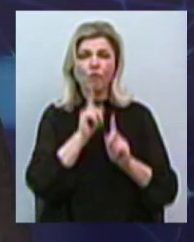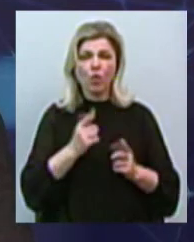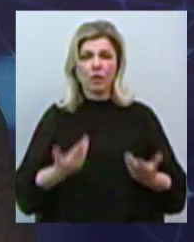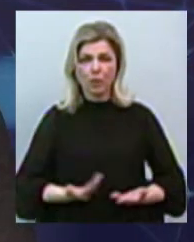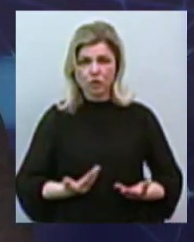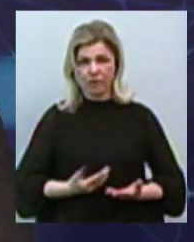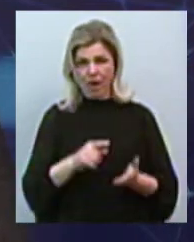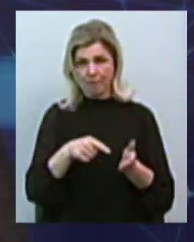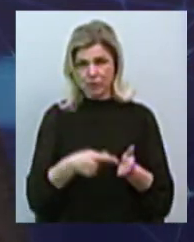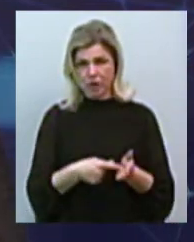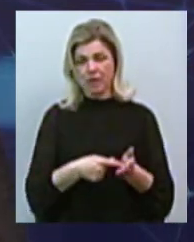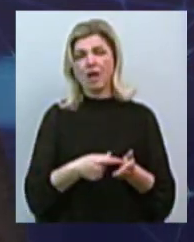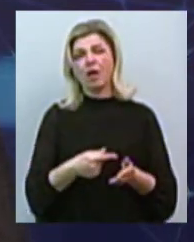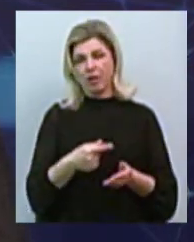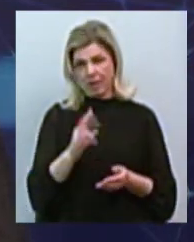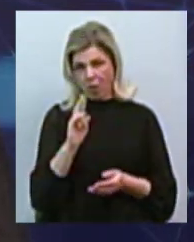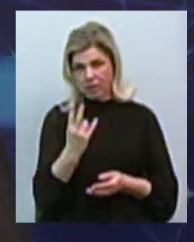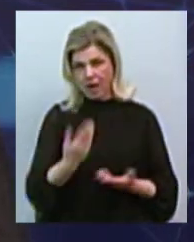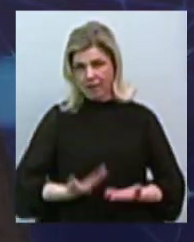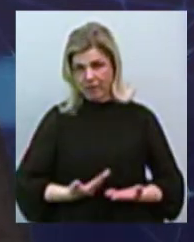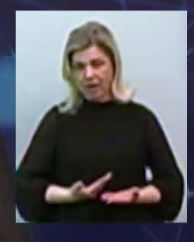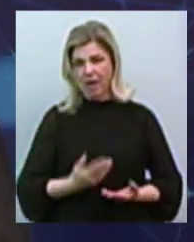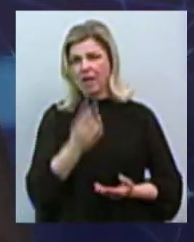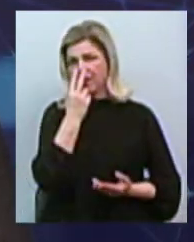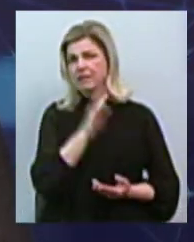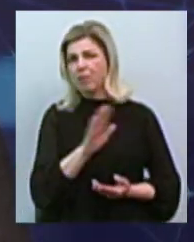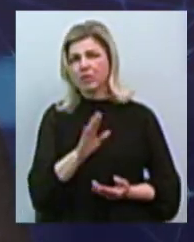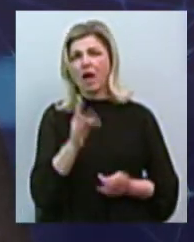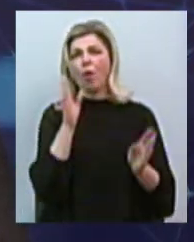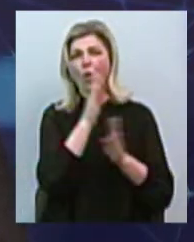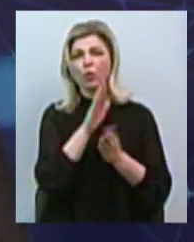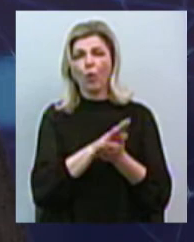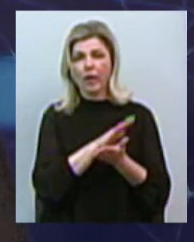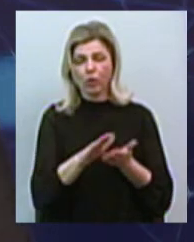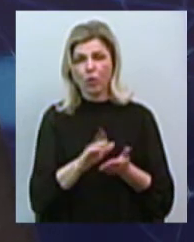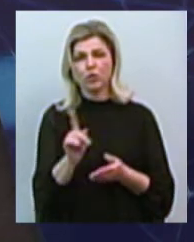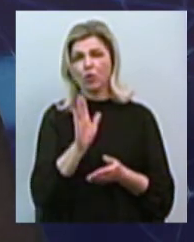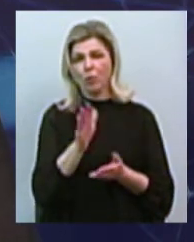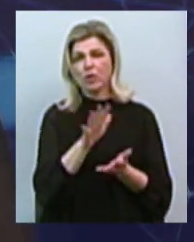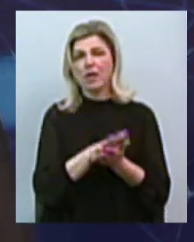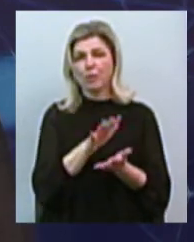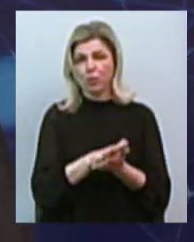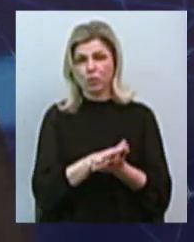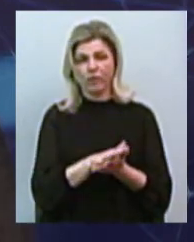мешканців Миколаєва, незважаючи на екологію, яку буде забруднювати